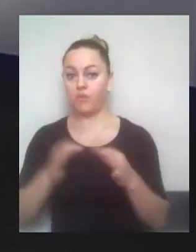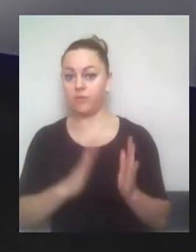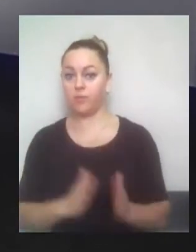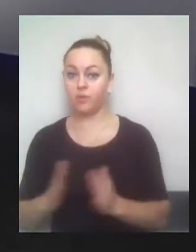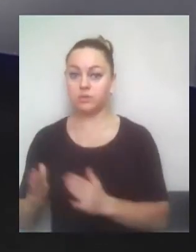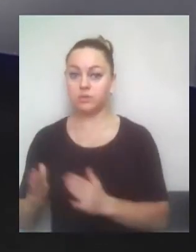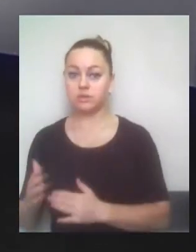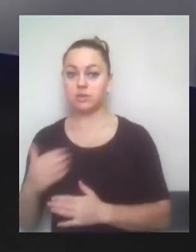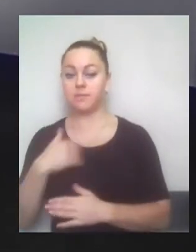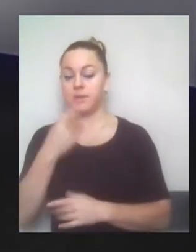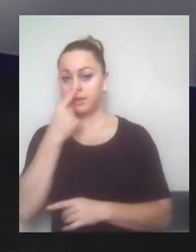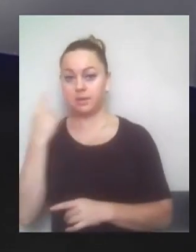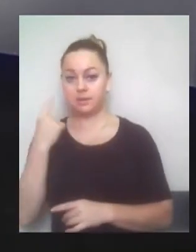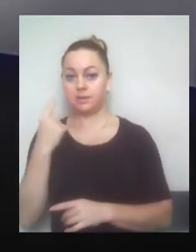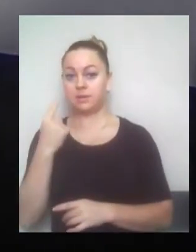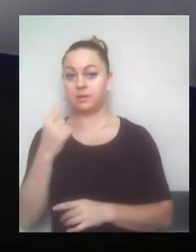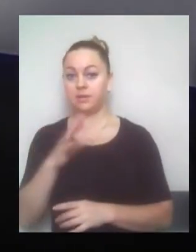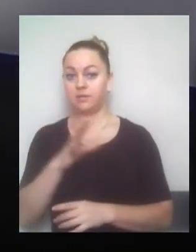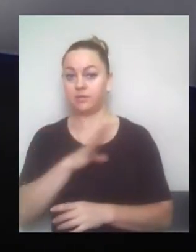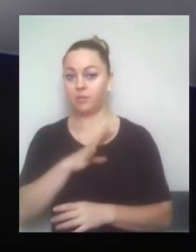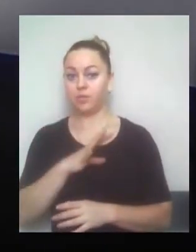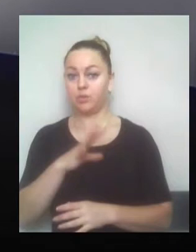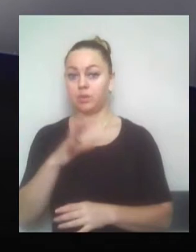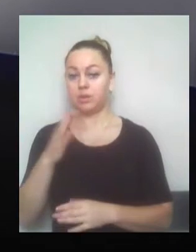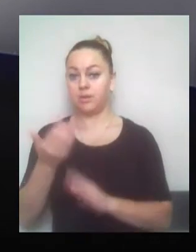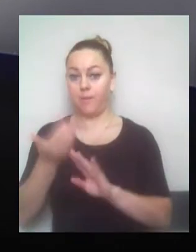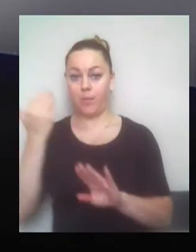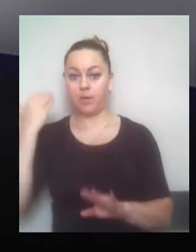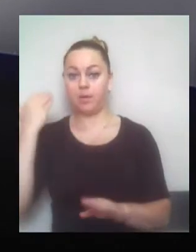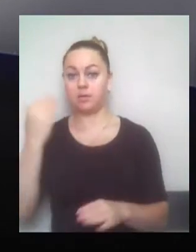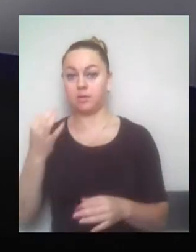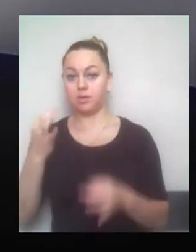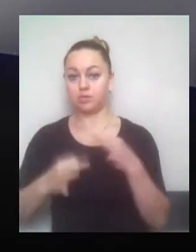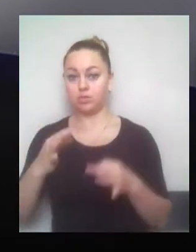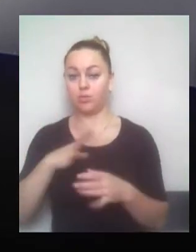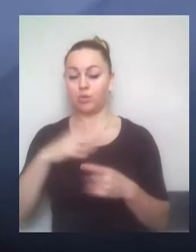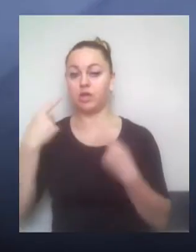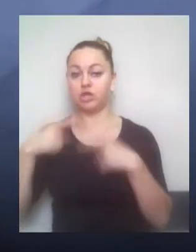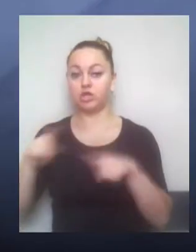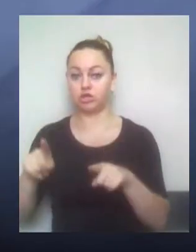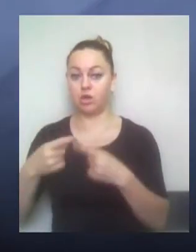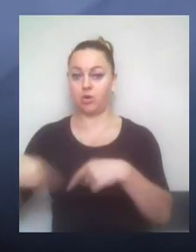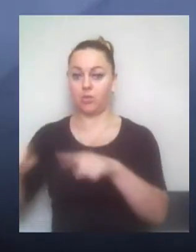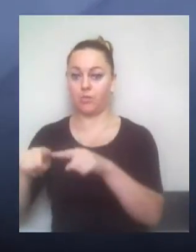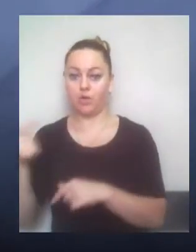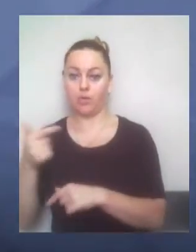нещодавно ступили до справи, і судові процеси попередні, вела інша громадська організація, тому ми не можемо